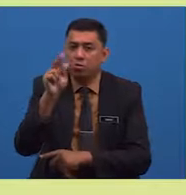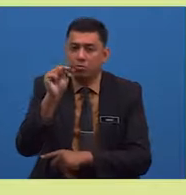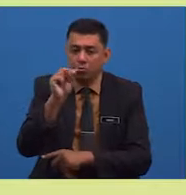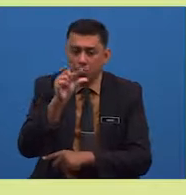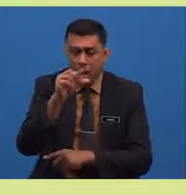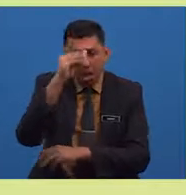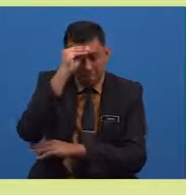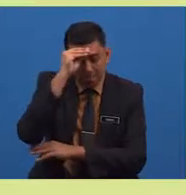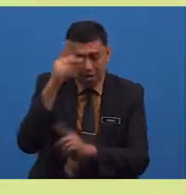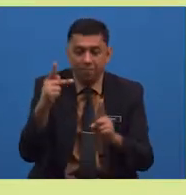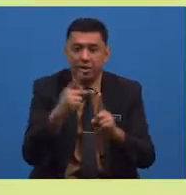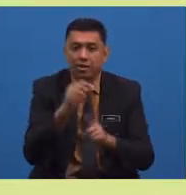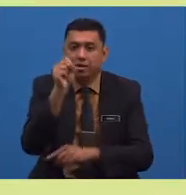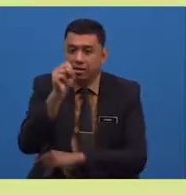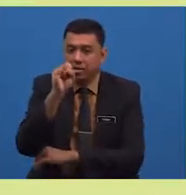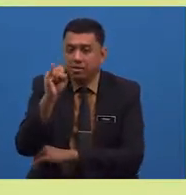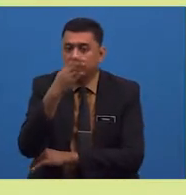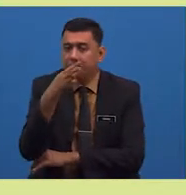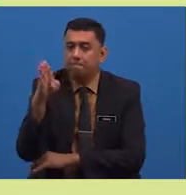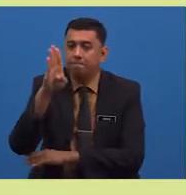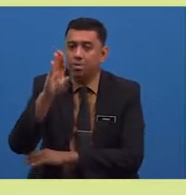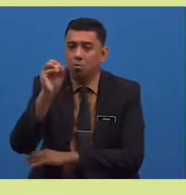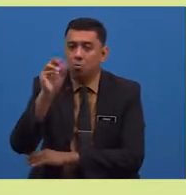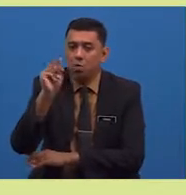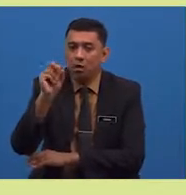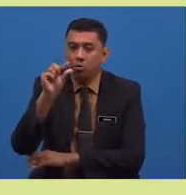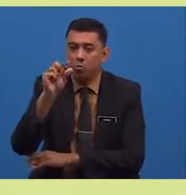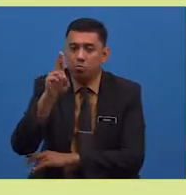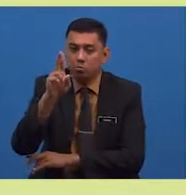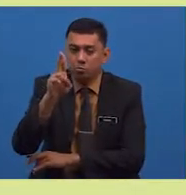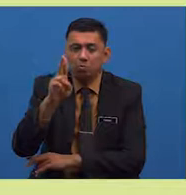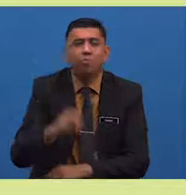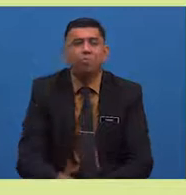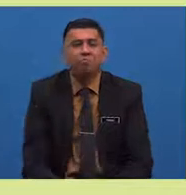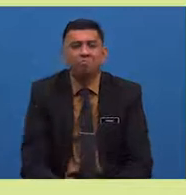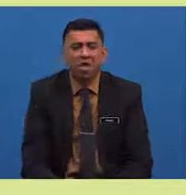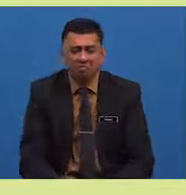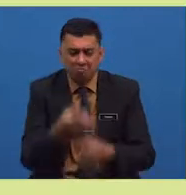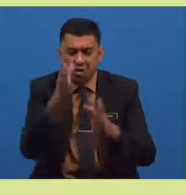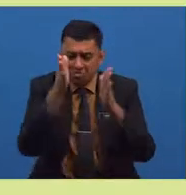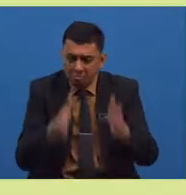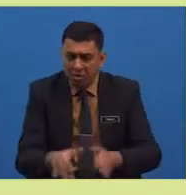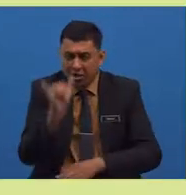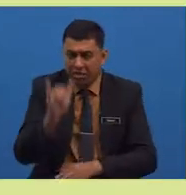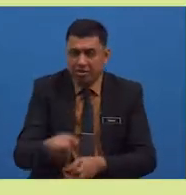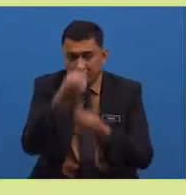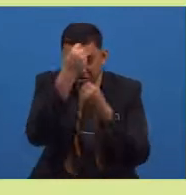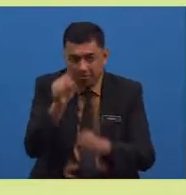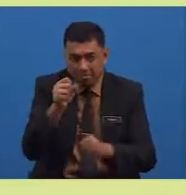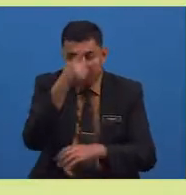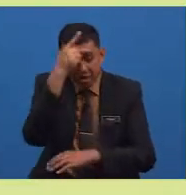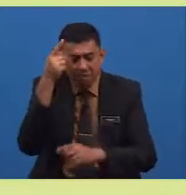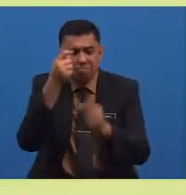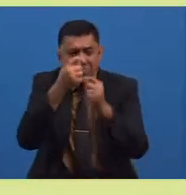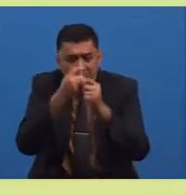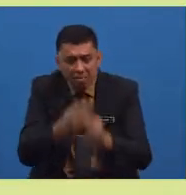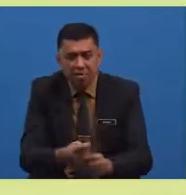bongsu. beliau seorang yang setia kerana tetap menanti kepulangan adiknya